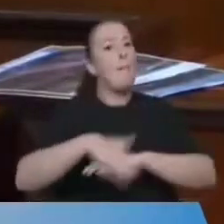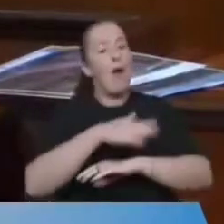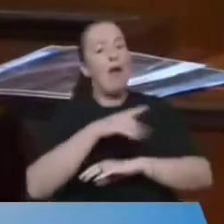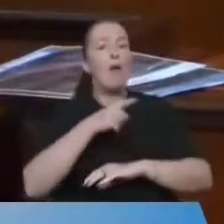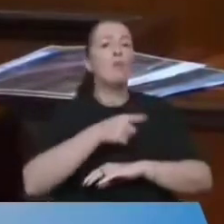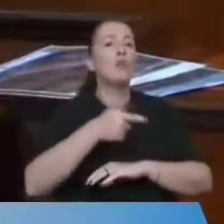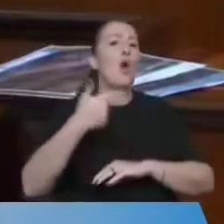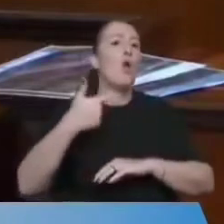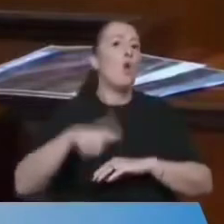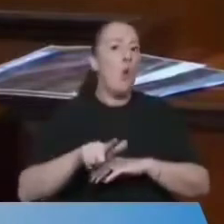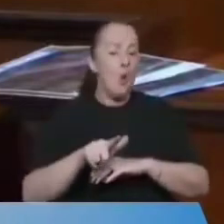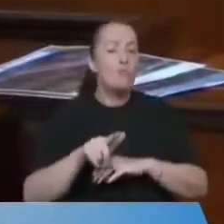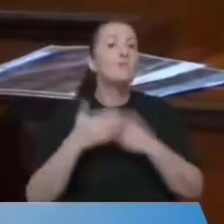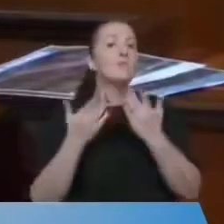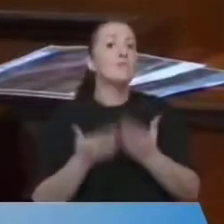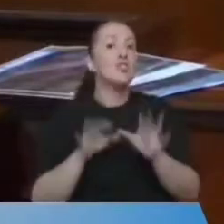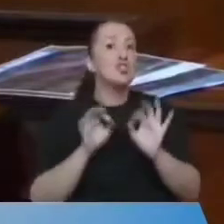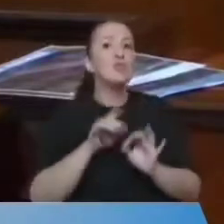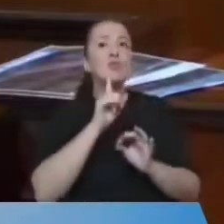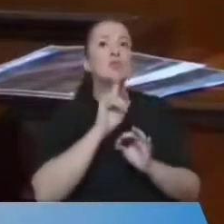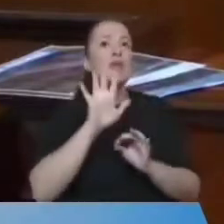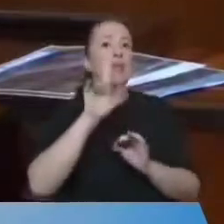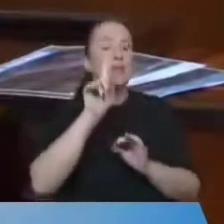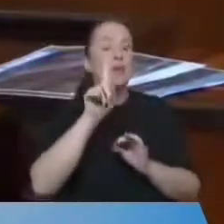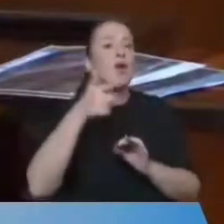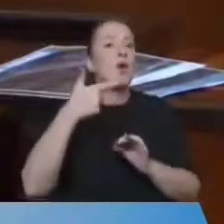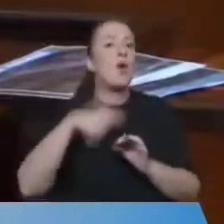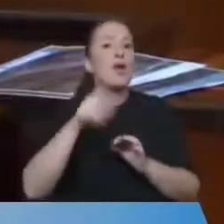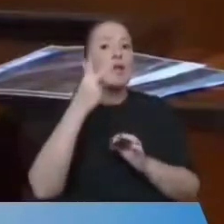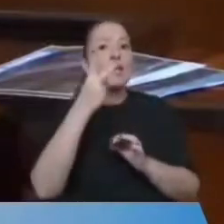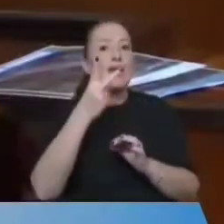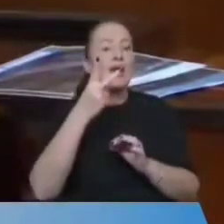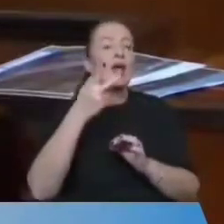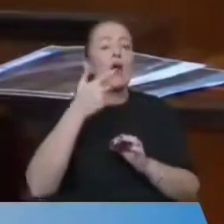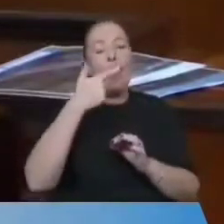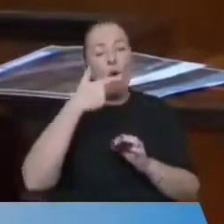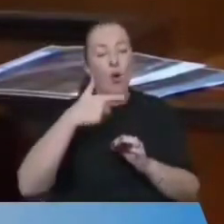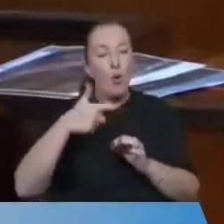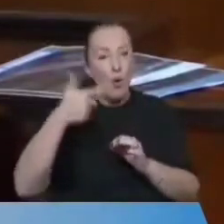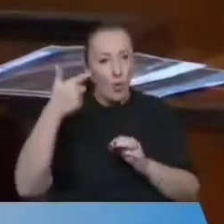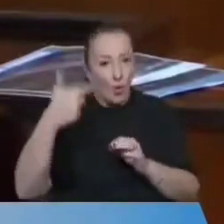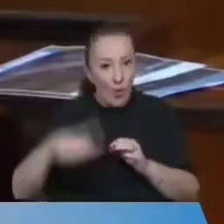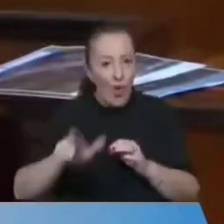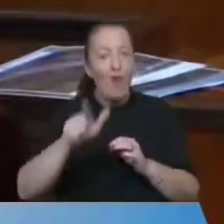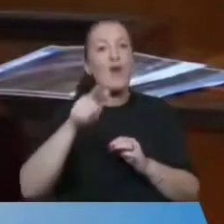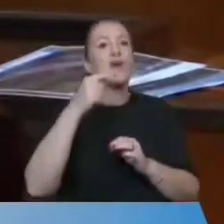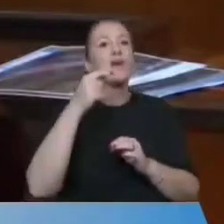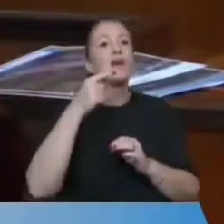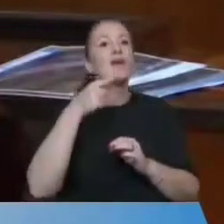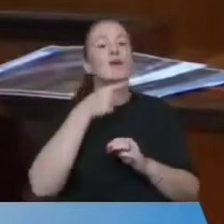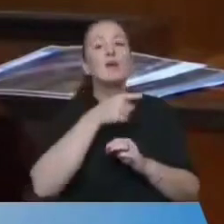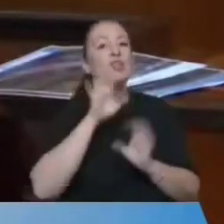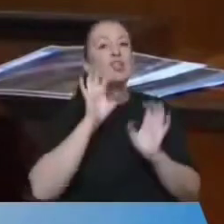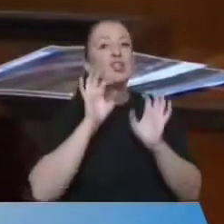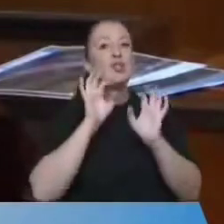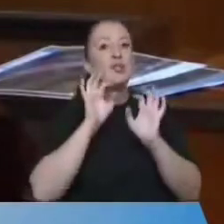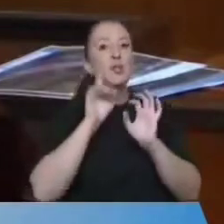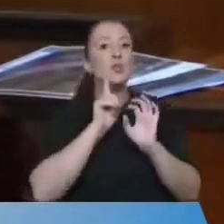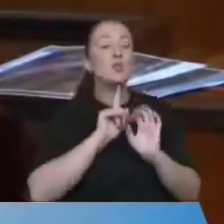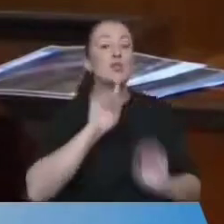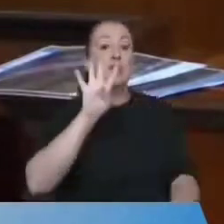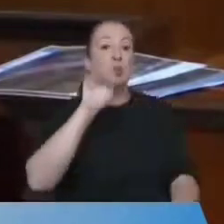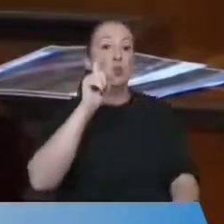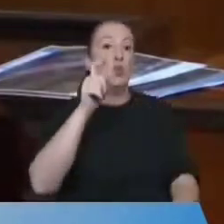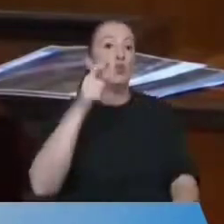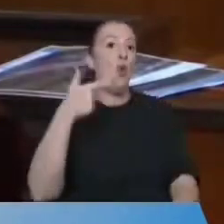bunlar köy. Şimdi yüz elli bir köyden iki köyde uygulama başlandı. Geriye ne kaldı Tarık Bey? Yüz kırk